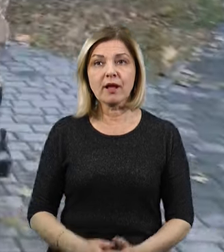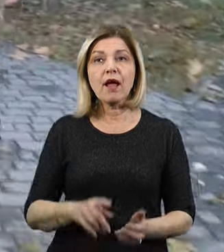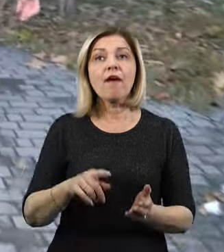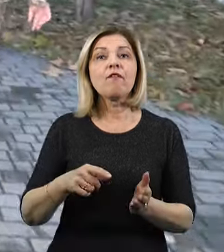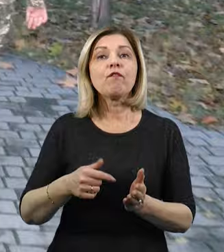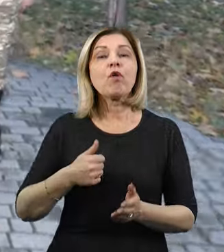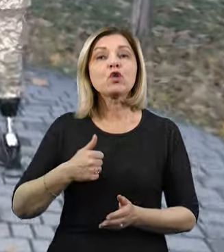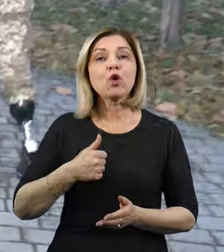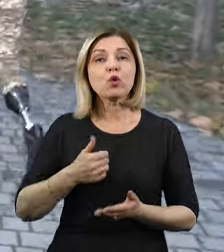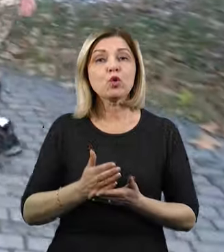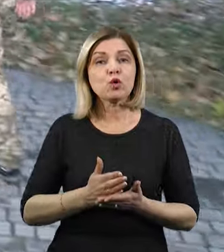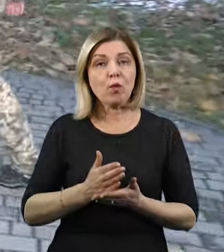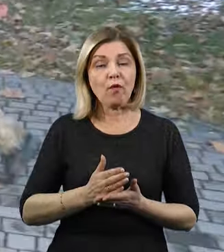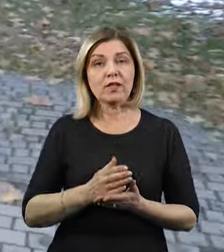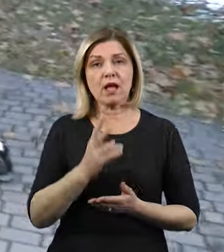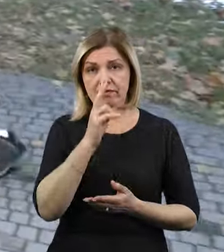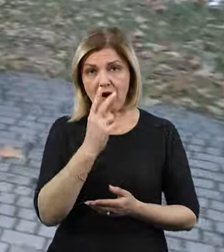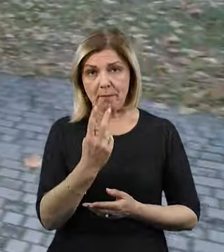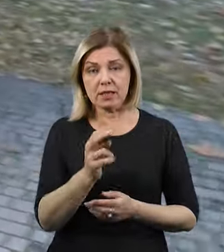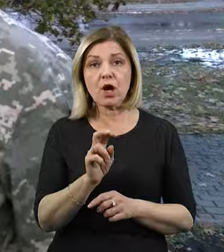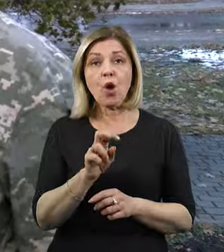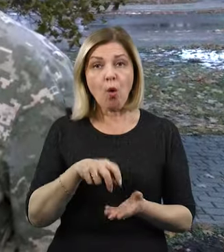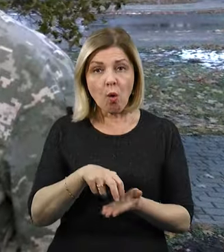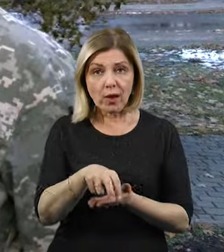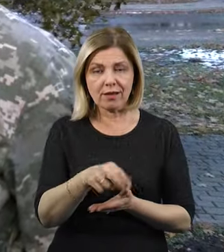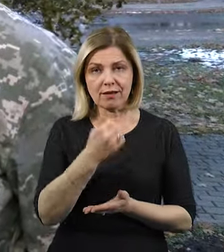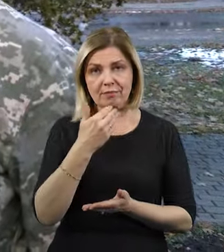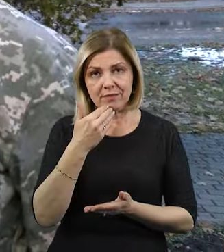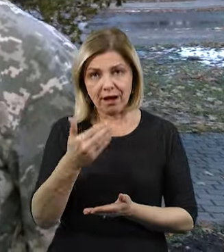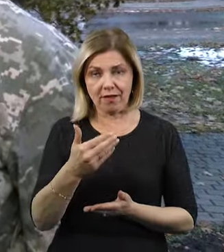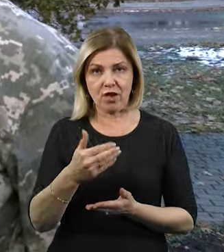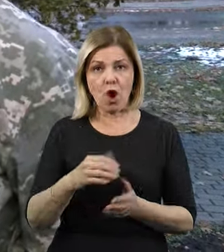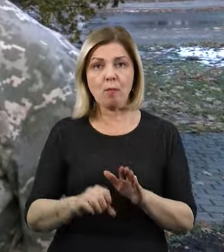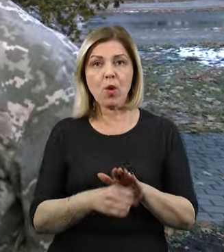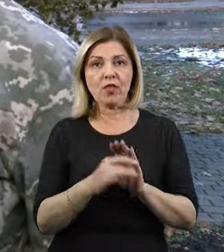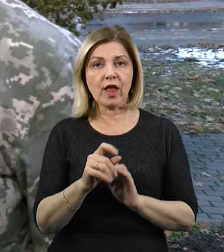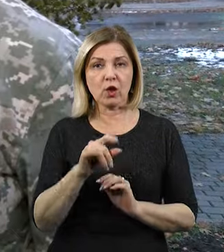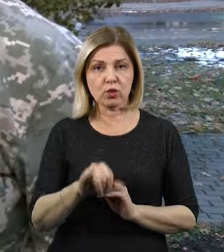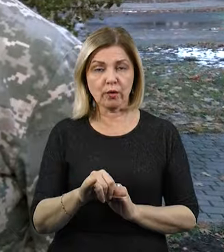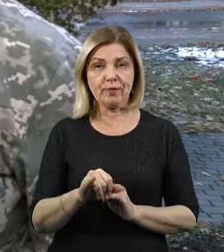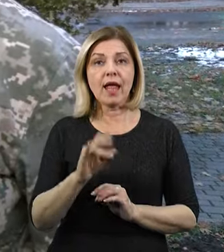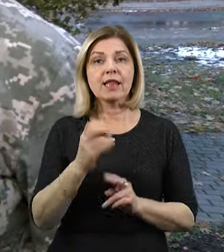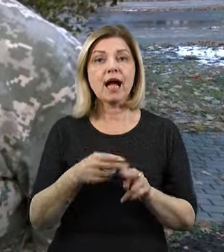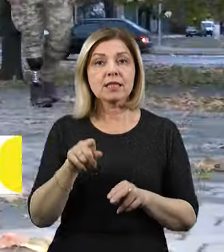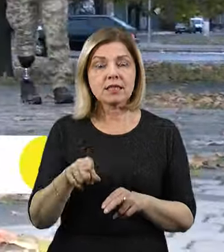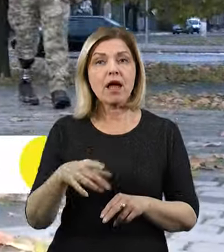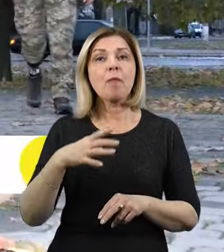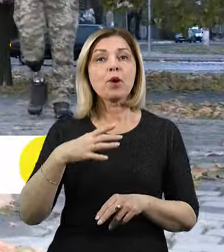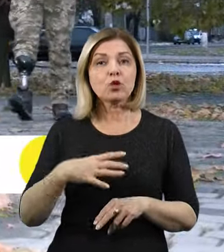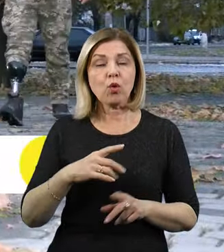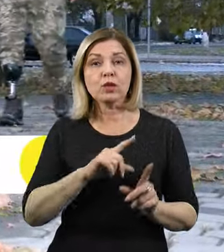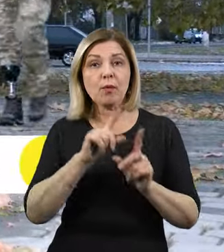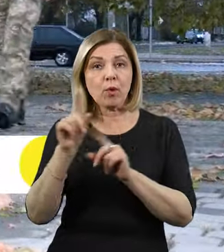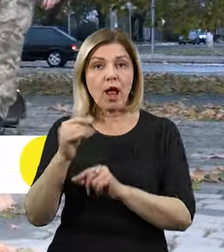Військовослужбовець Одін вже два місяці ходить завдяки протезу. Каже, вже звик. На протезування чоловіку довелось летіти до Сполучених